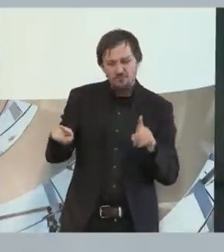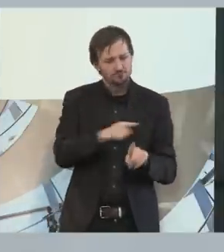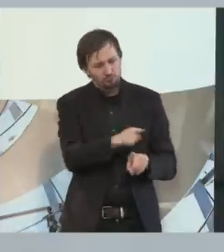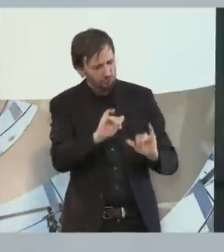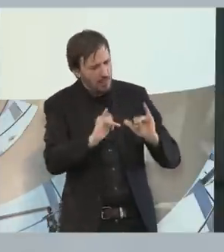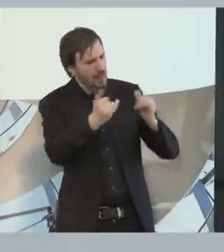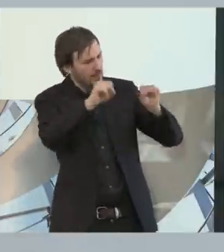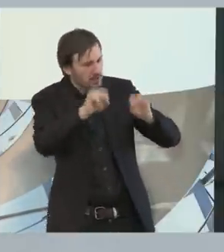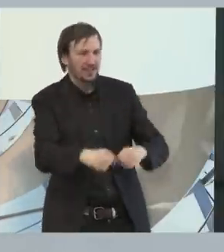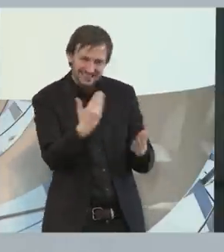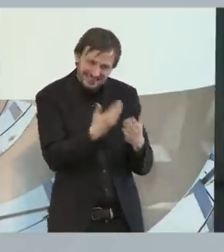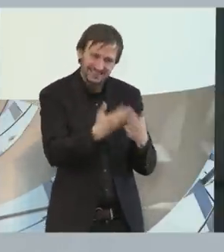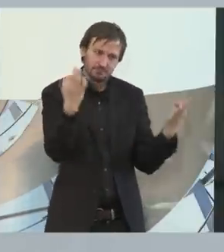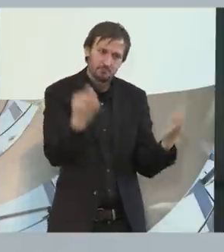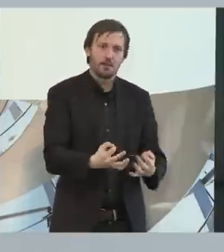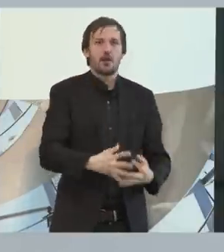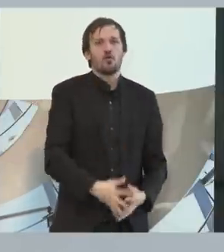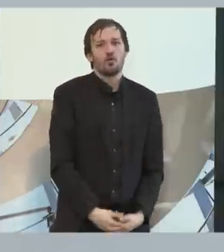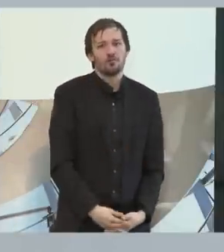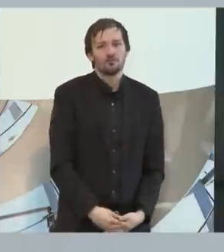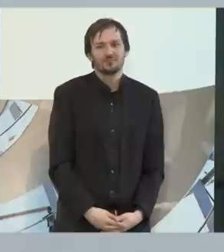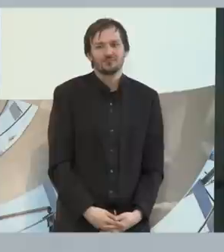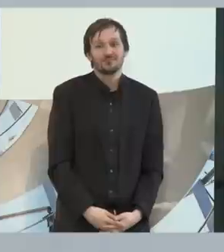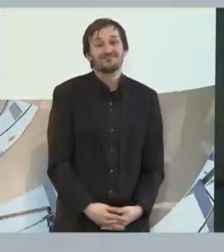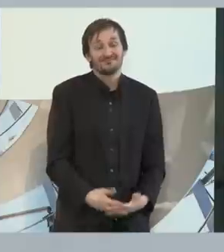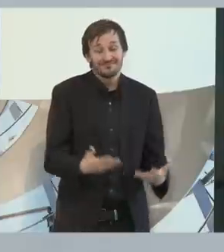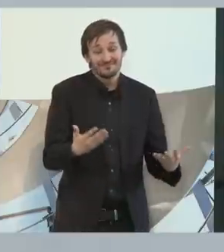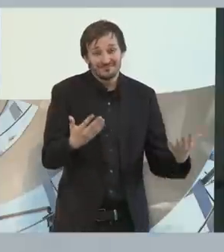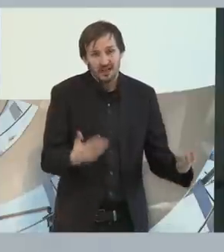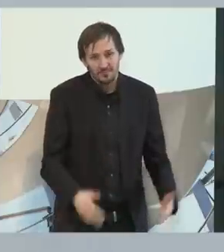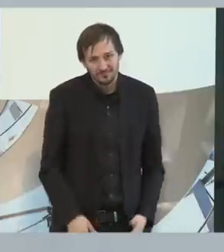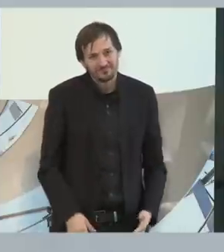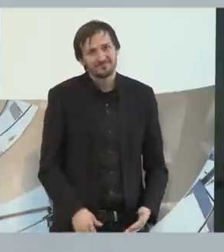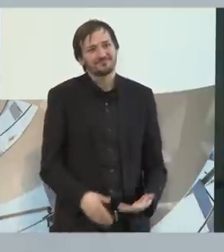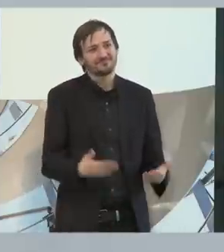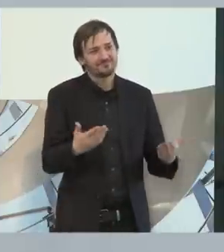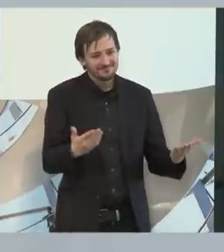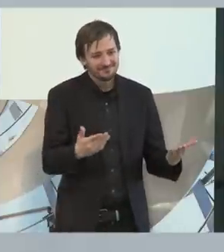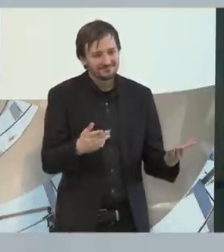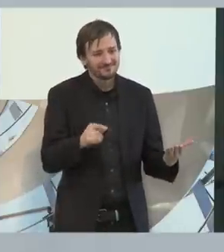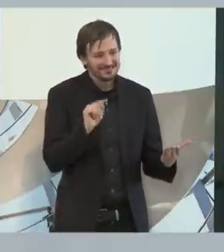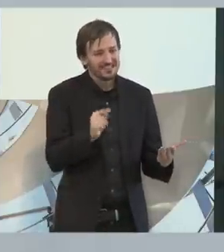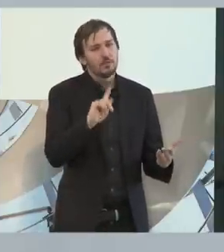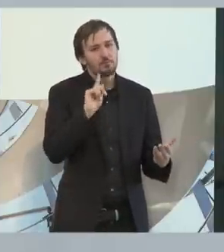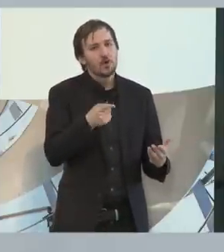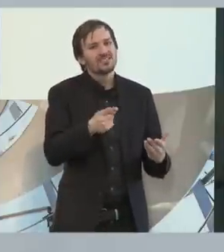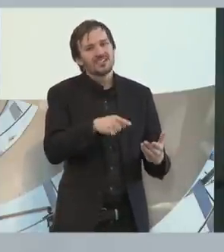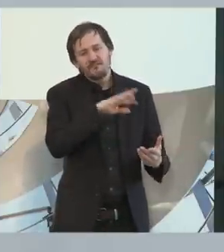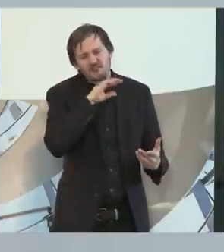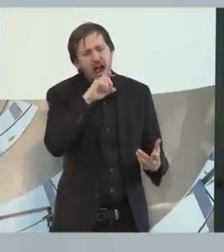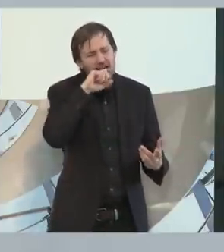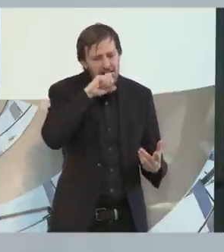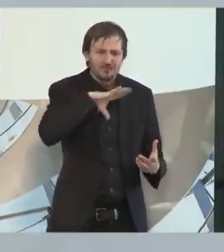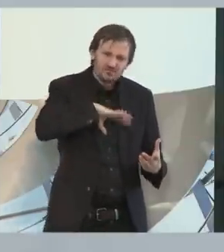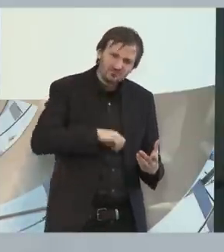leben können. Und das ist noch ein Bohren, ja, ich würde mal sagen, ganz dicker Bretter. Und wir machen von der Regierung,